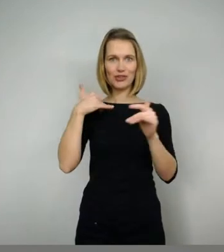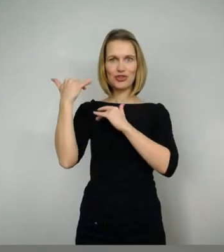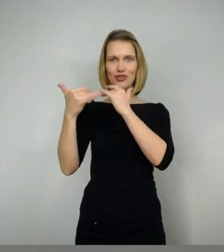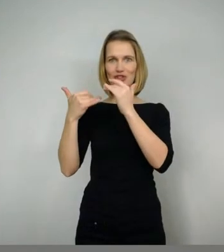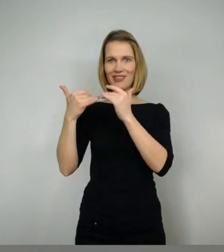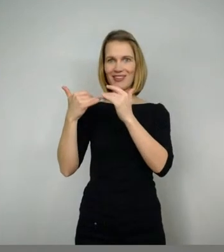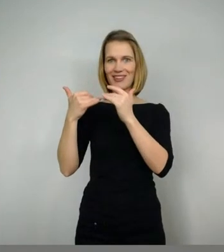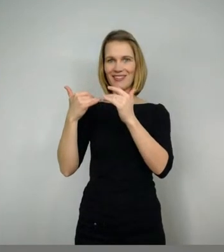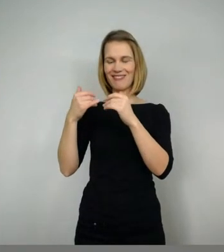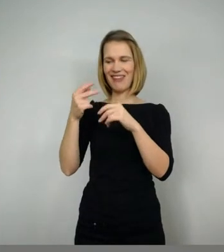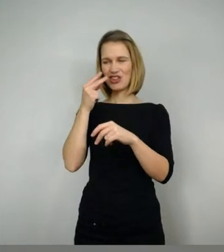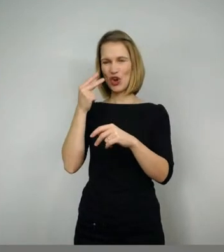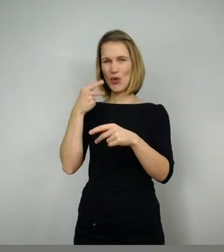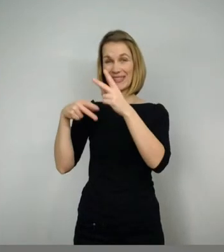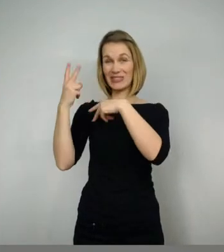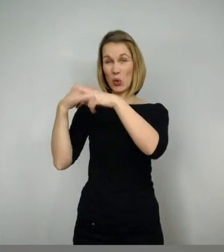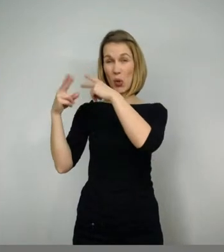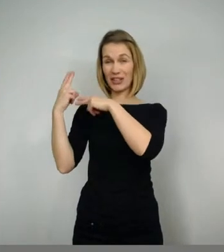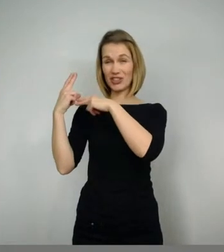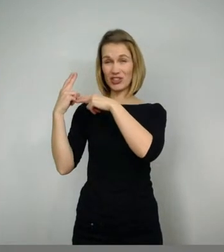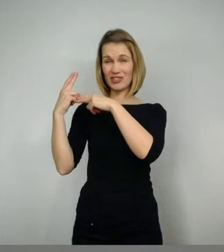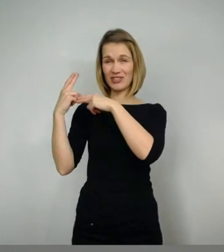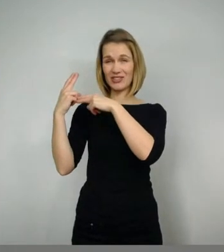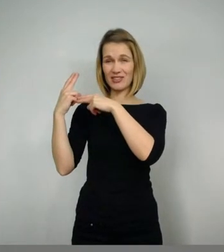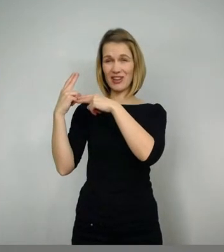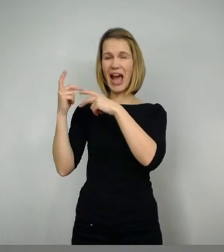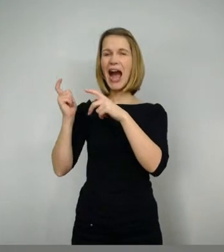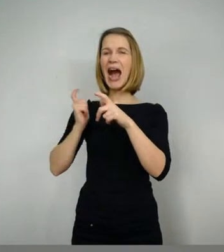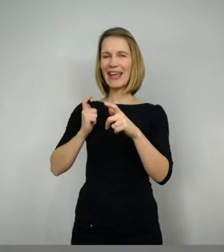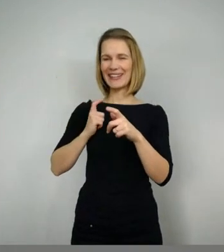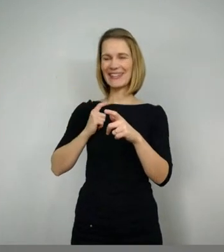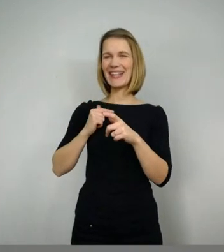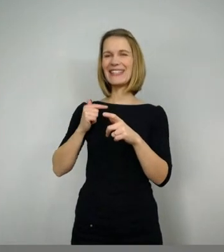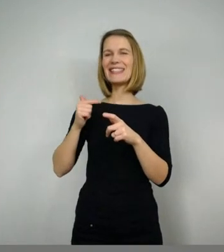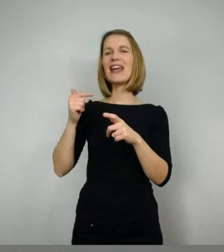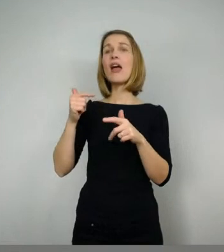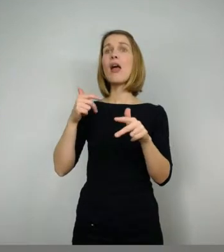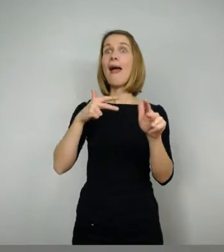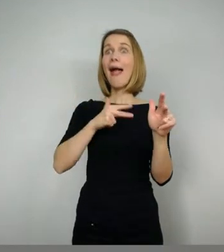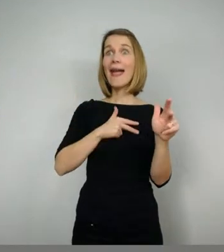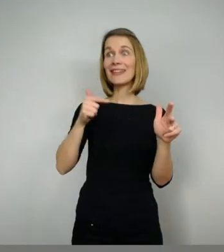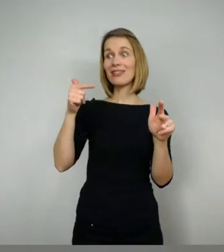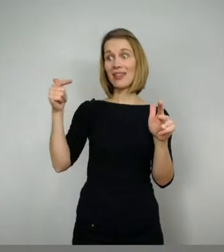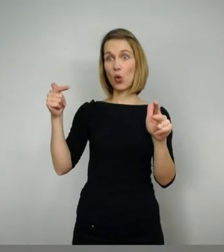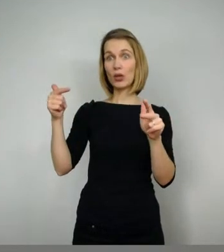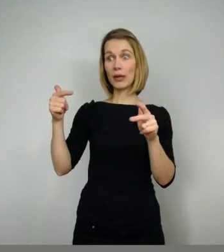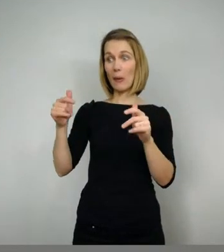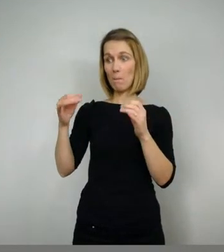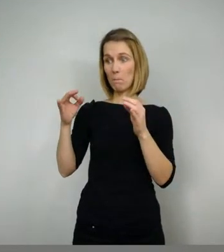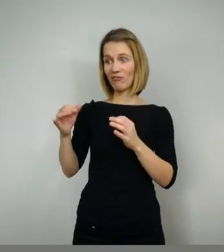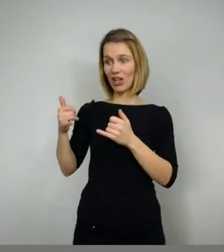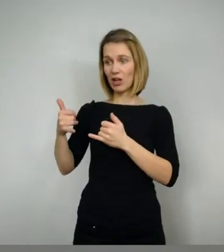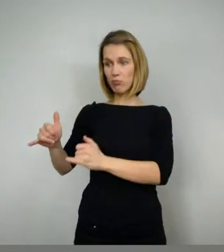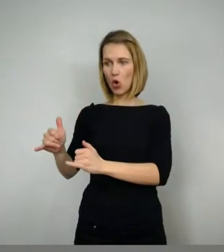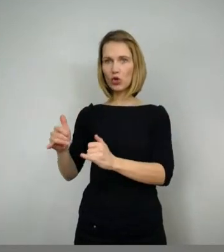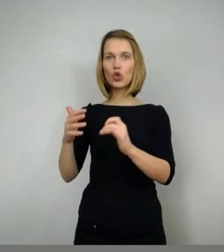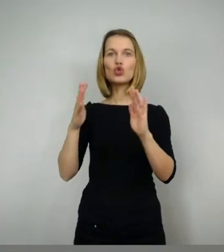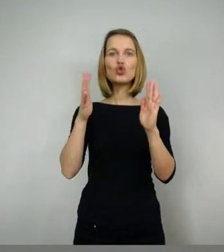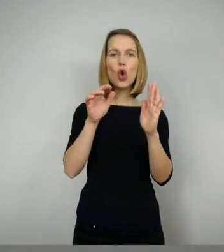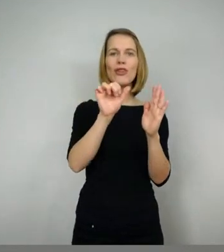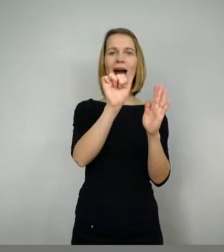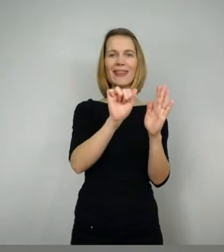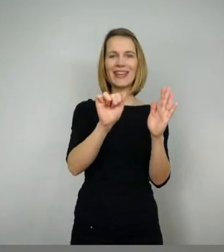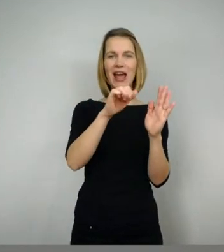dann war der echte Theoderich gerade erst geboren, als Attila schon gestorben war. Also die sind sich nie begegnet. Historisch in den Geschichten besucht